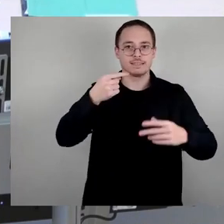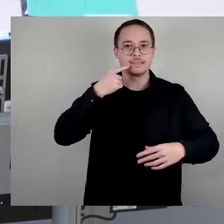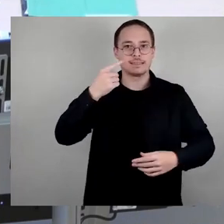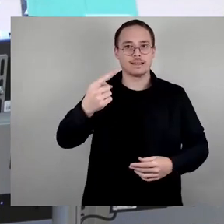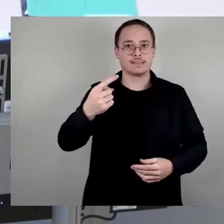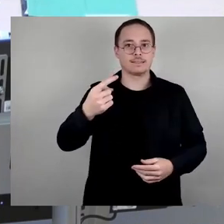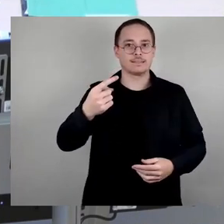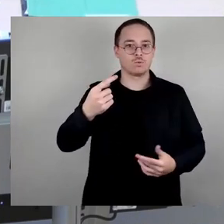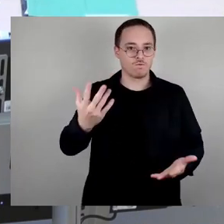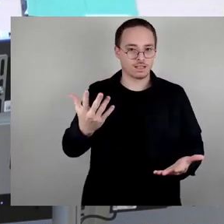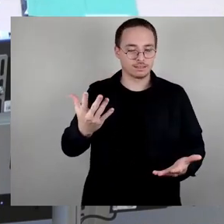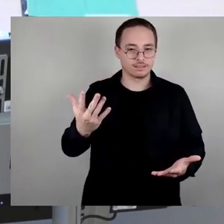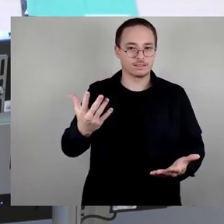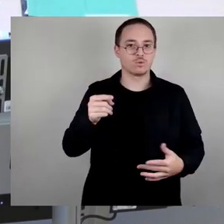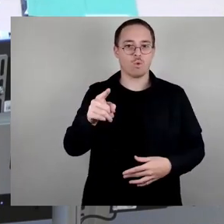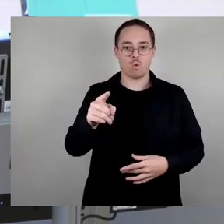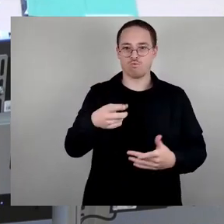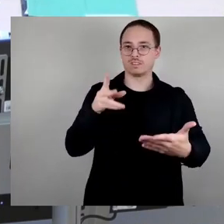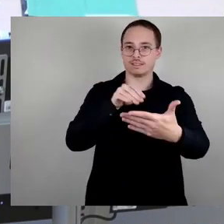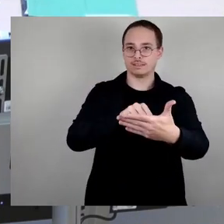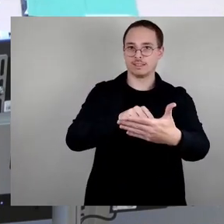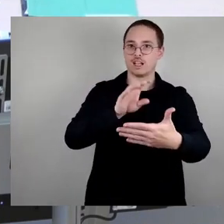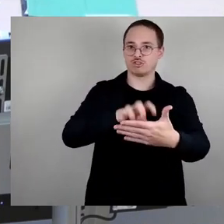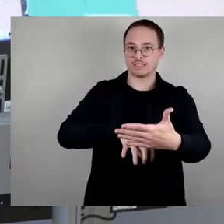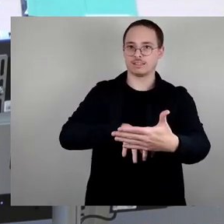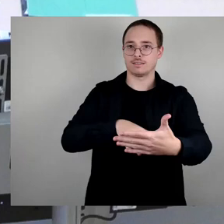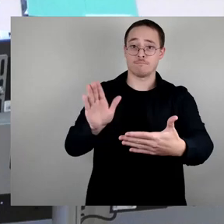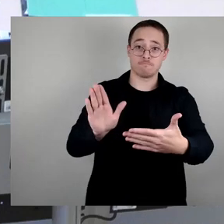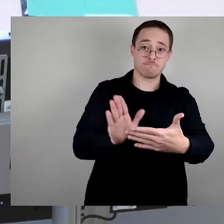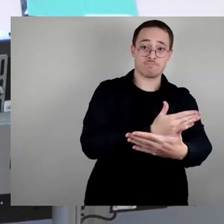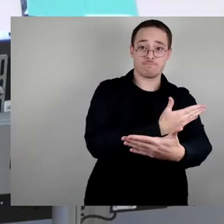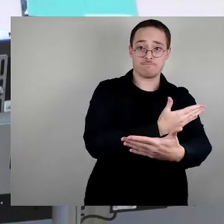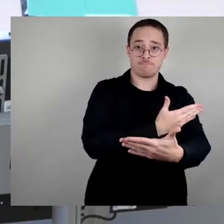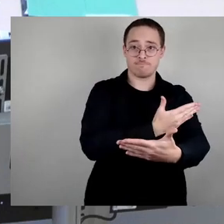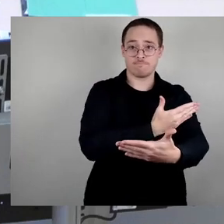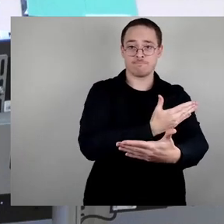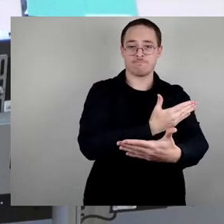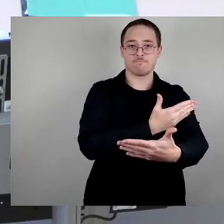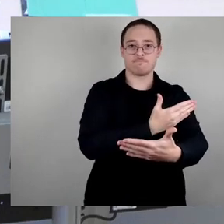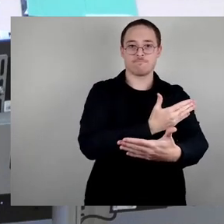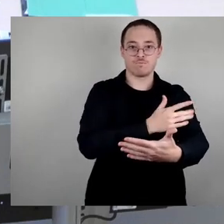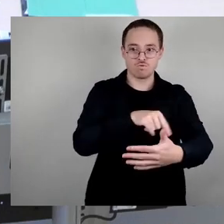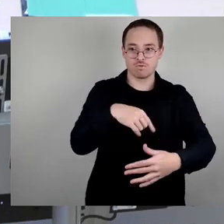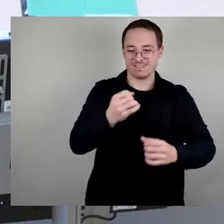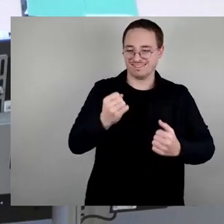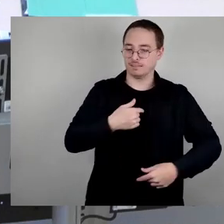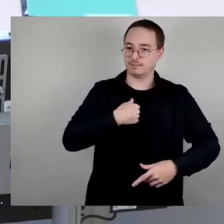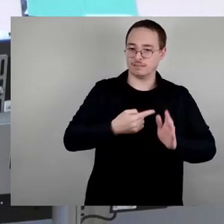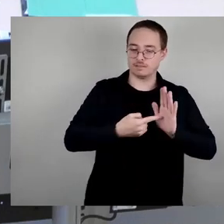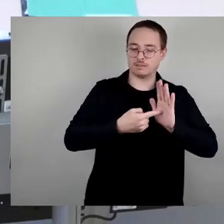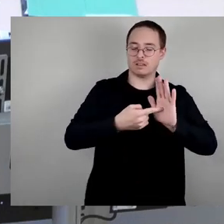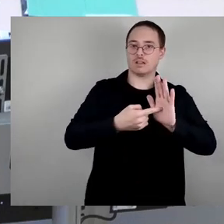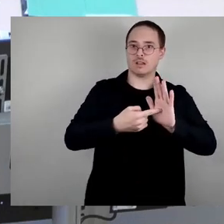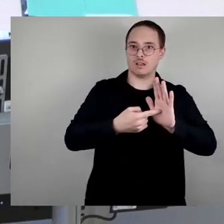Nach der Entfernung der Inschrift auf dem Altmarkt zeigt für mich die Gefahr dieser Instrumentalisierung, die auch auf der Stele